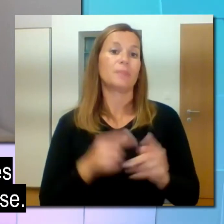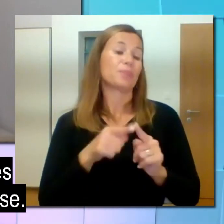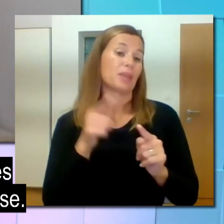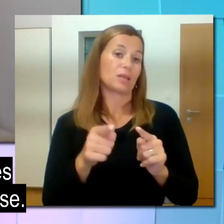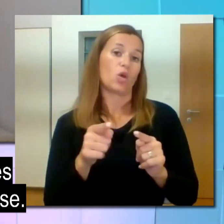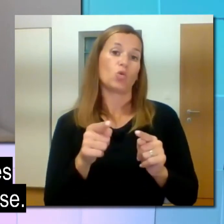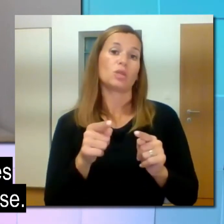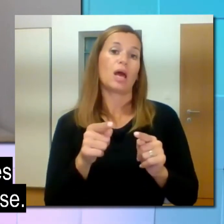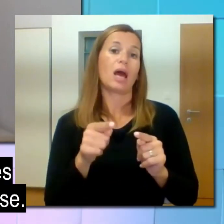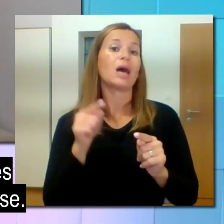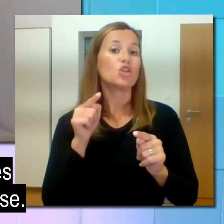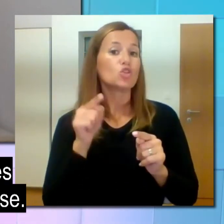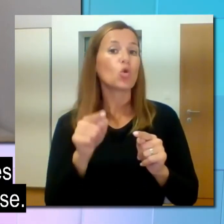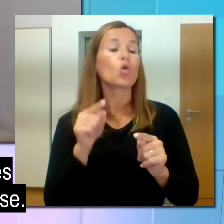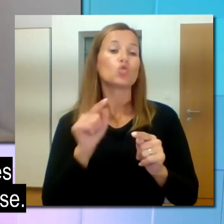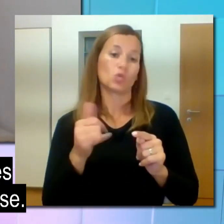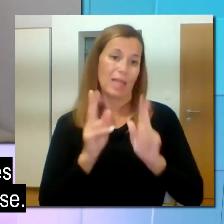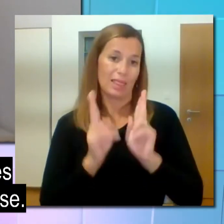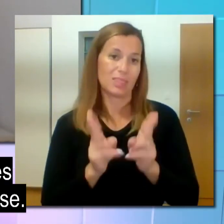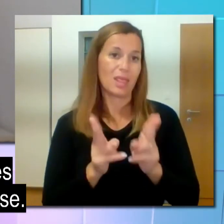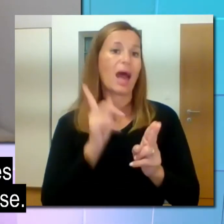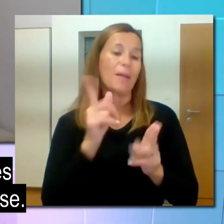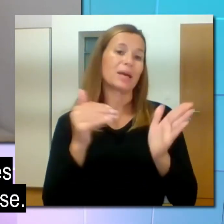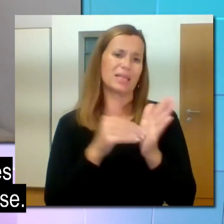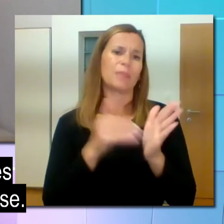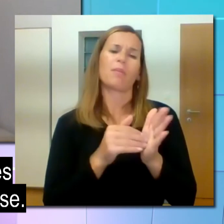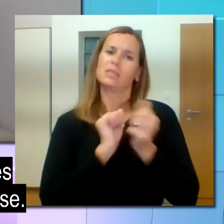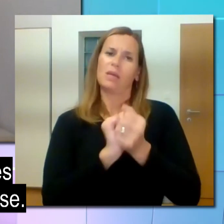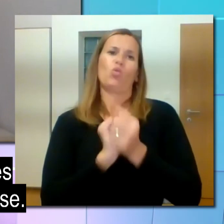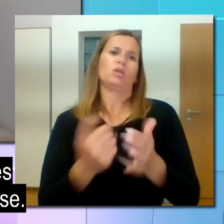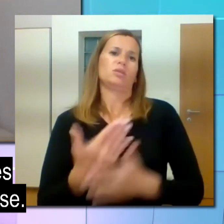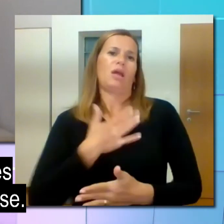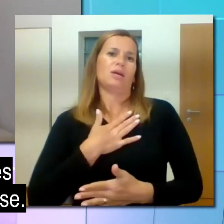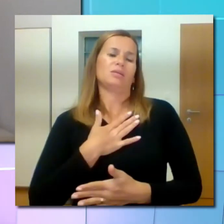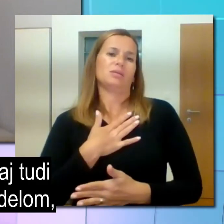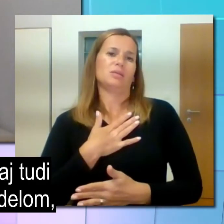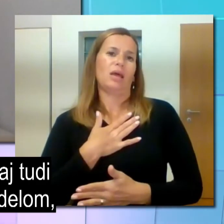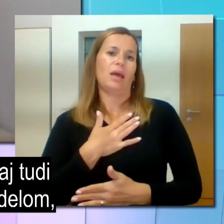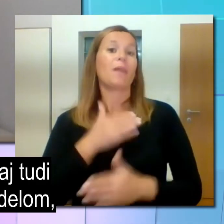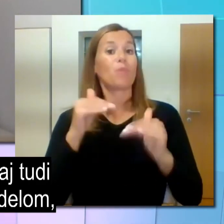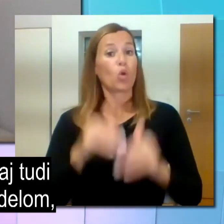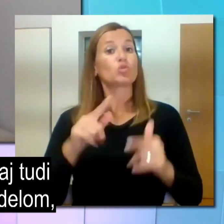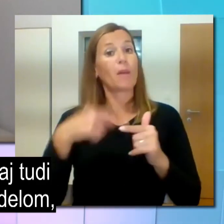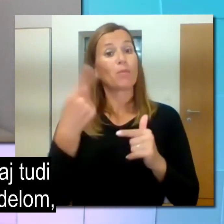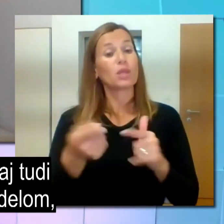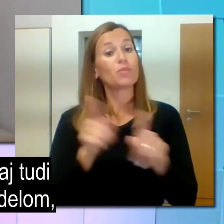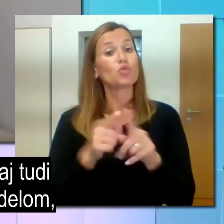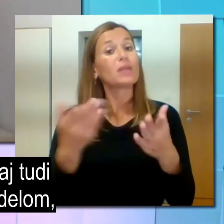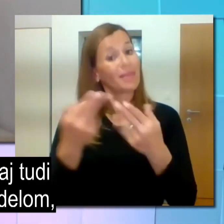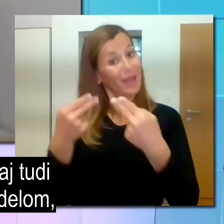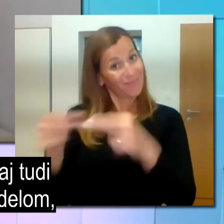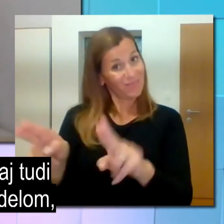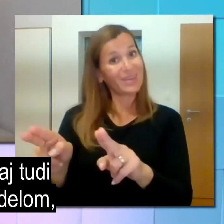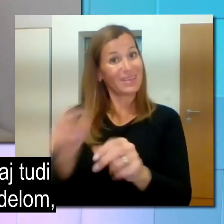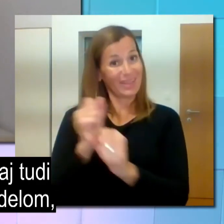Tako da to se bom rekla, da se pa res moraš znati postaviti za se. Seveda moraš pa potem, da